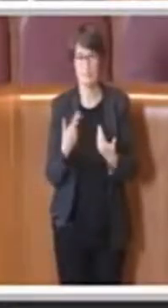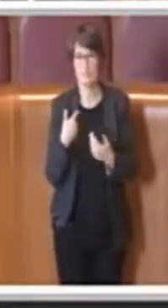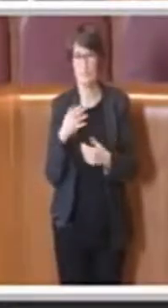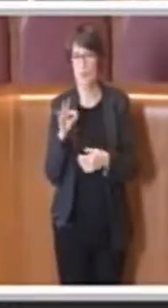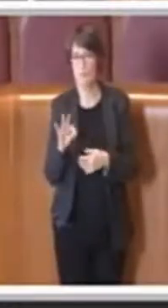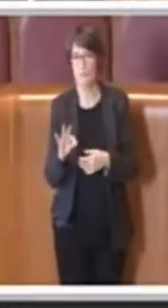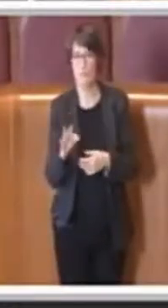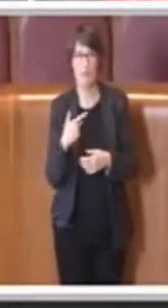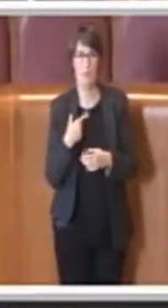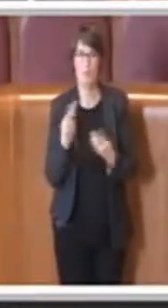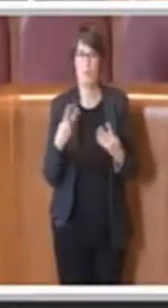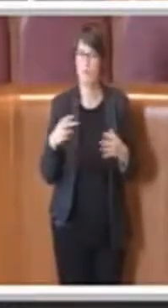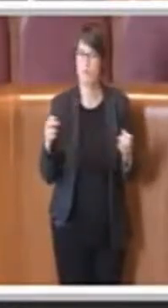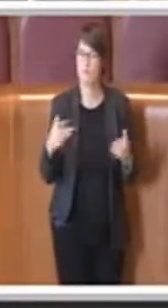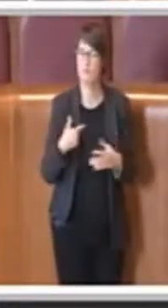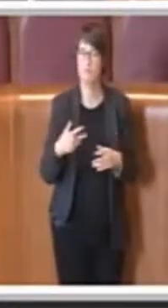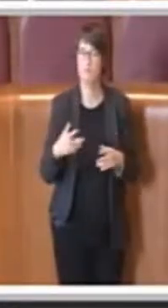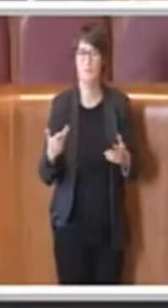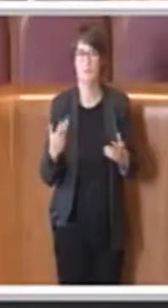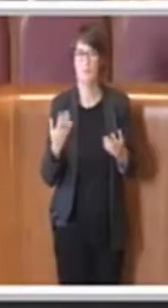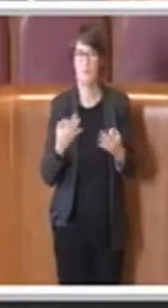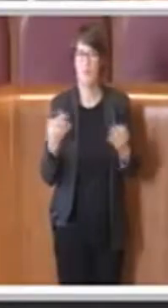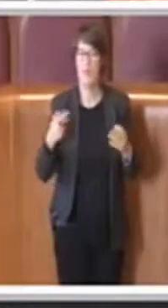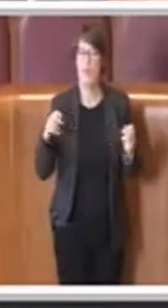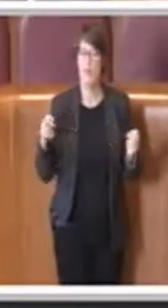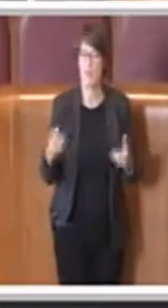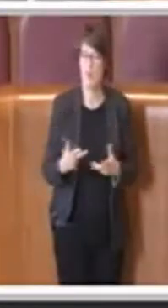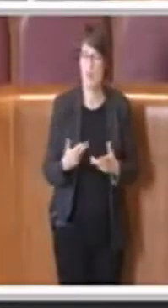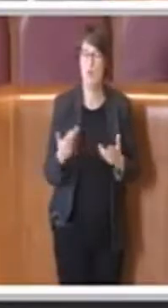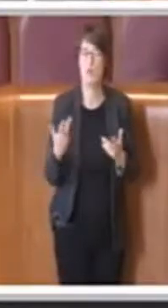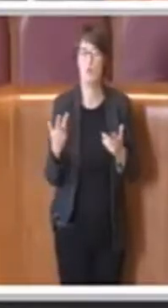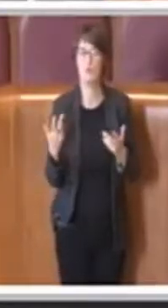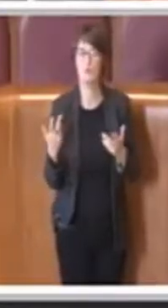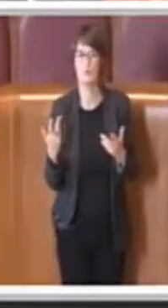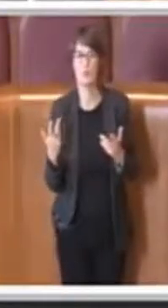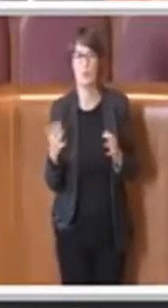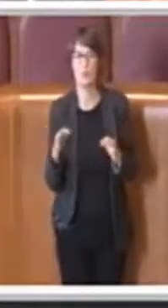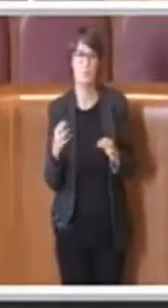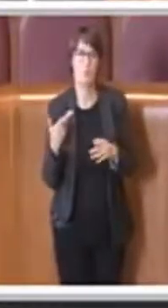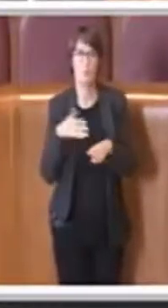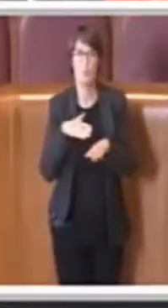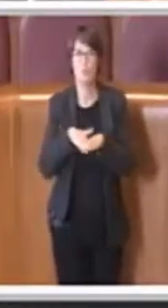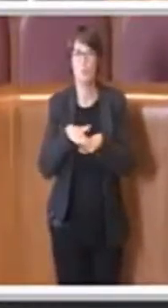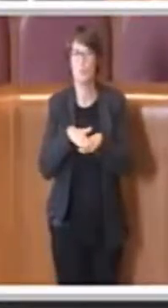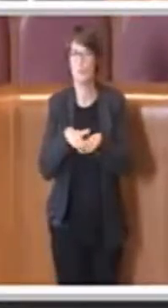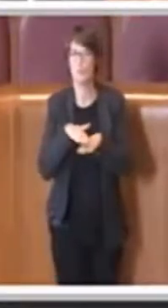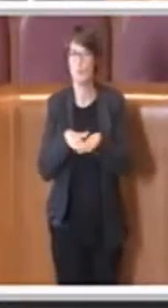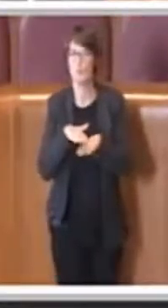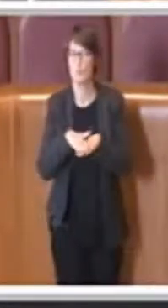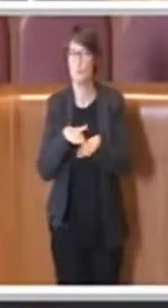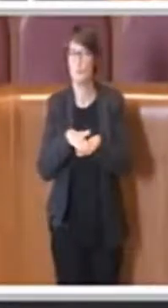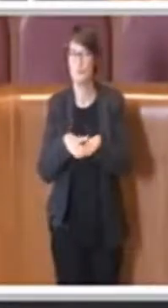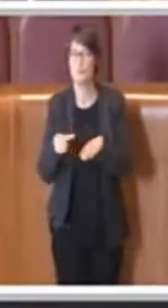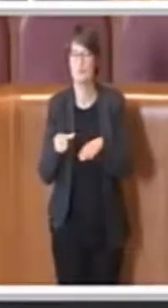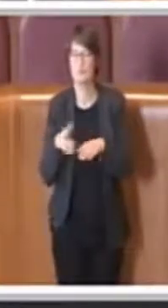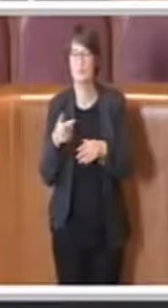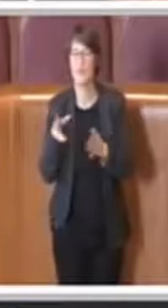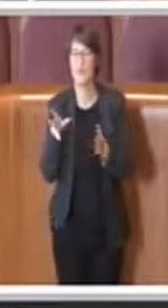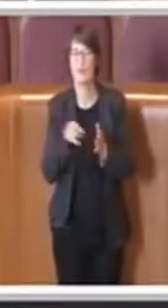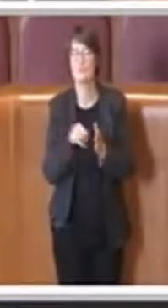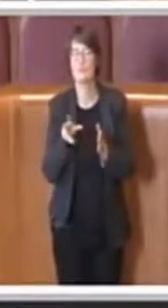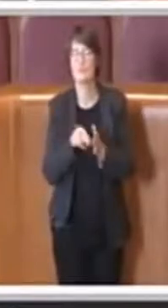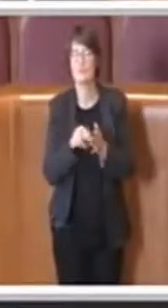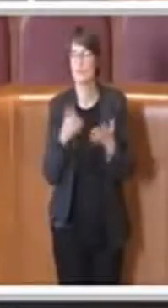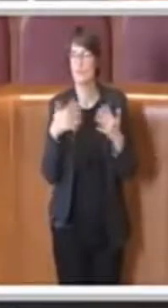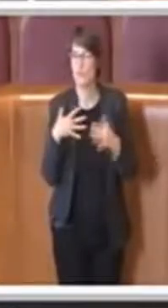e soprattutto anche di riuso degli applicativi già detenuti